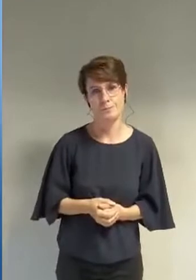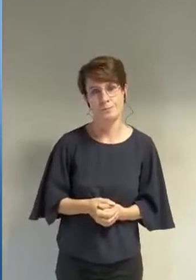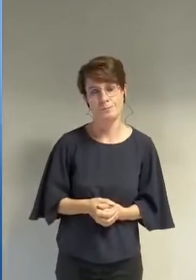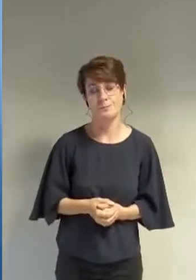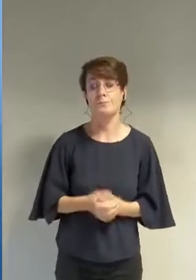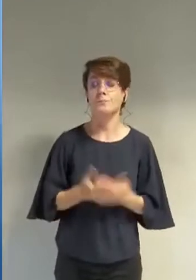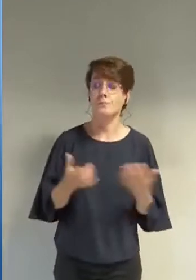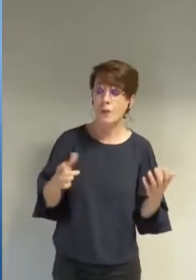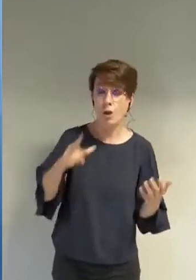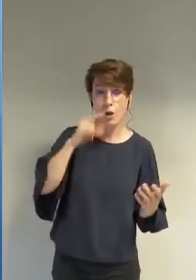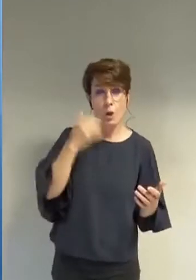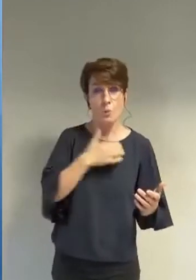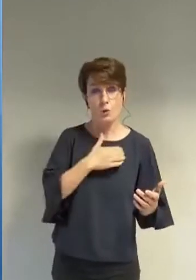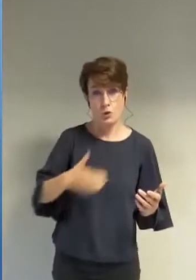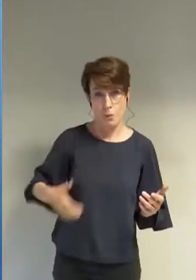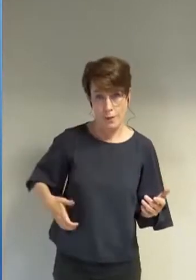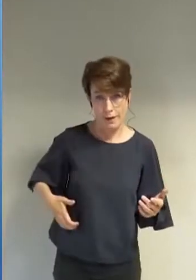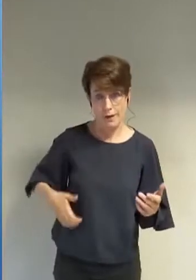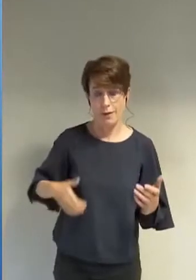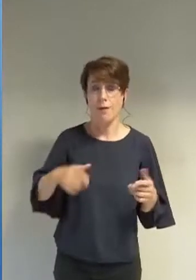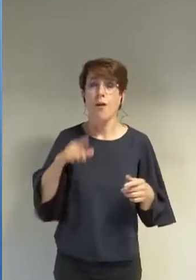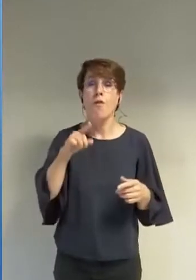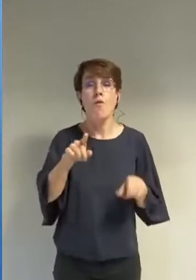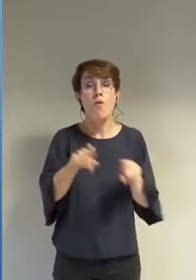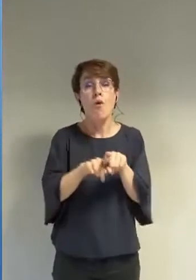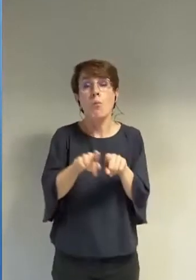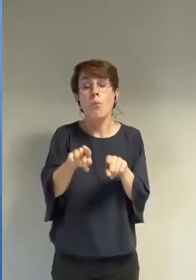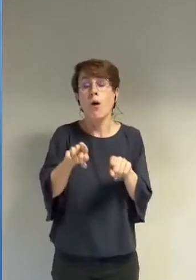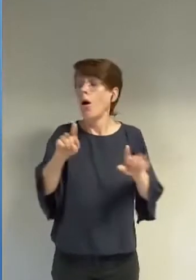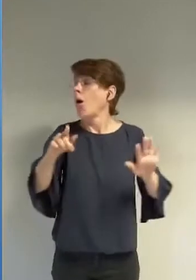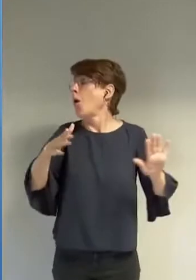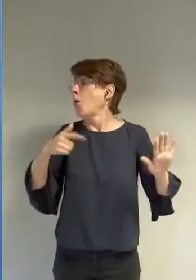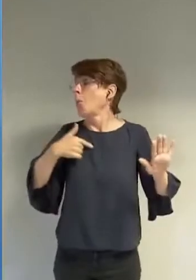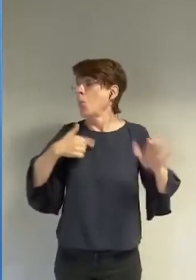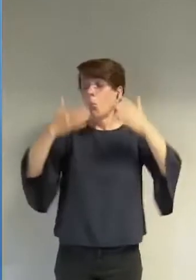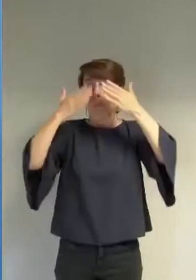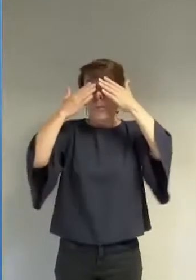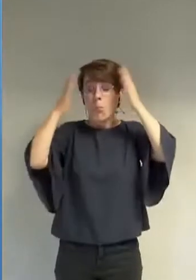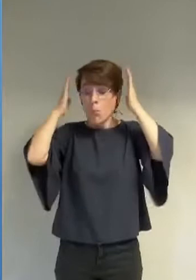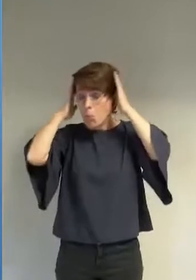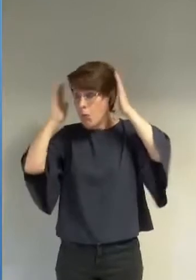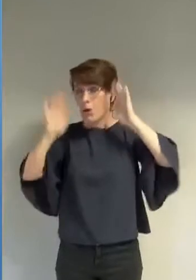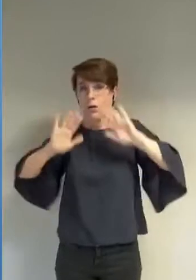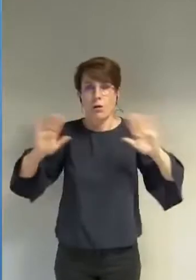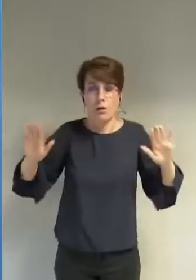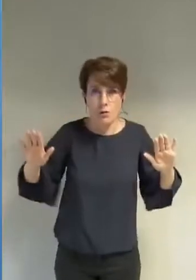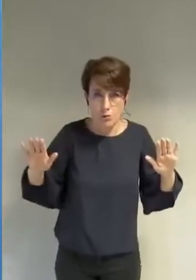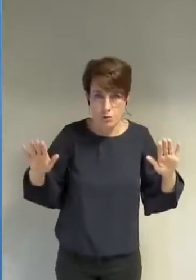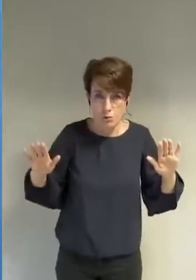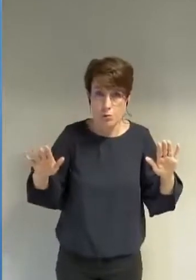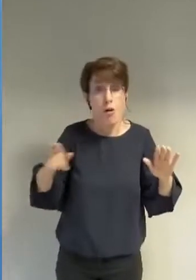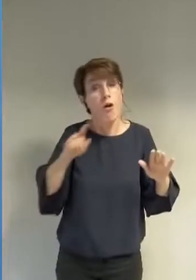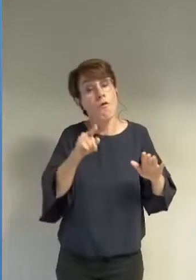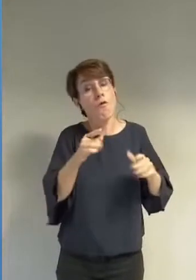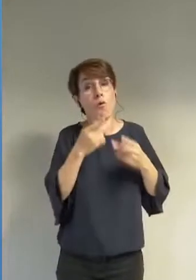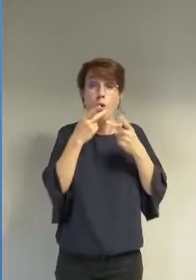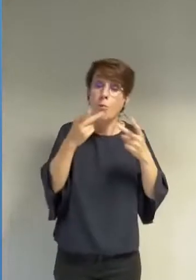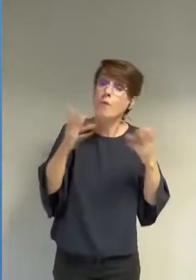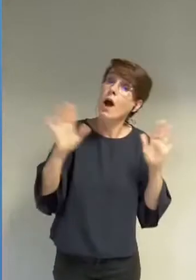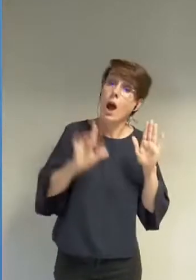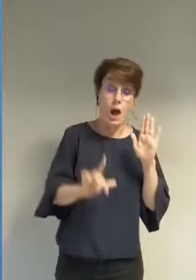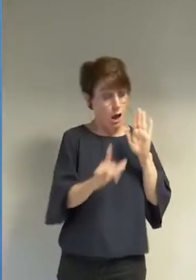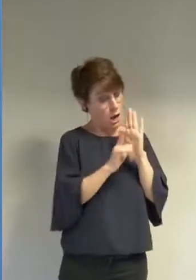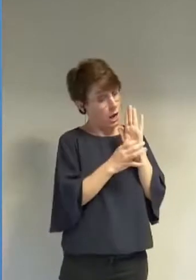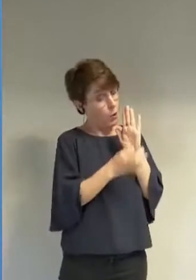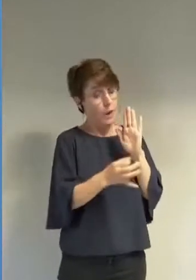monsieur le maire vous feigniez de ne pas comprendre vous vous retranchez derrière la loi qui dit que le port de signes religieux dans l'espace public est